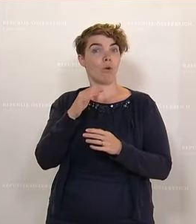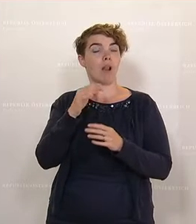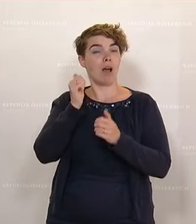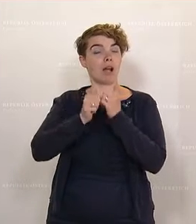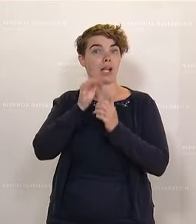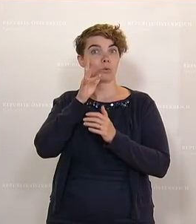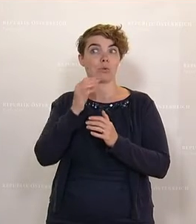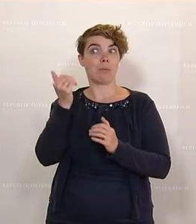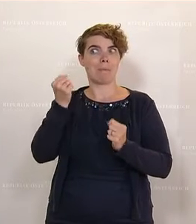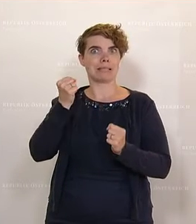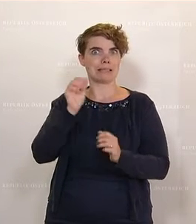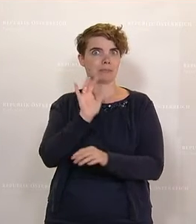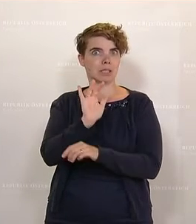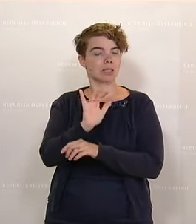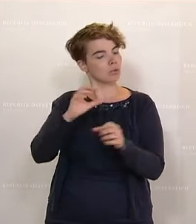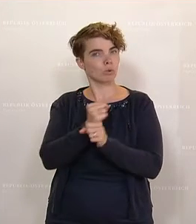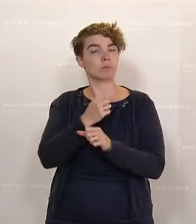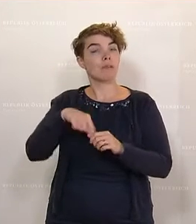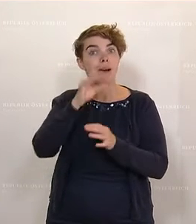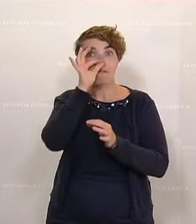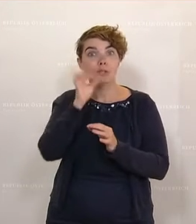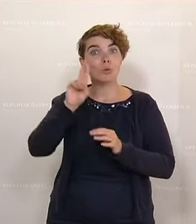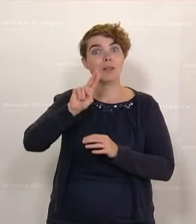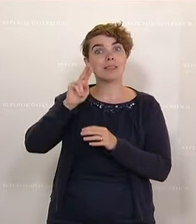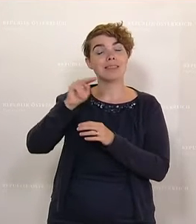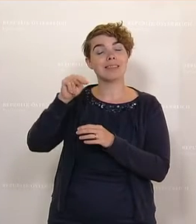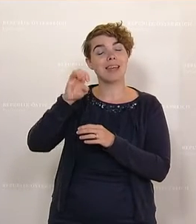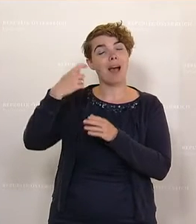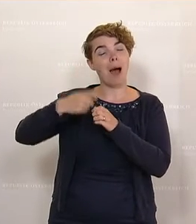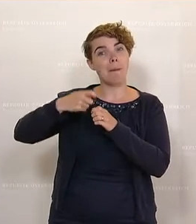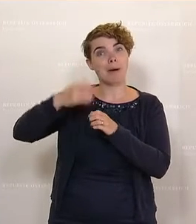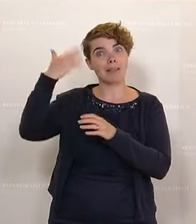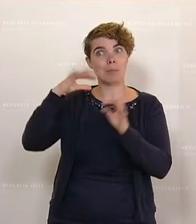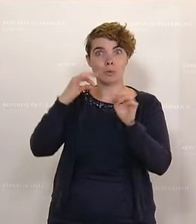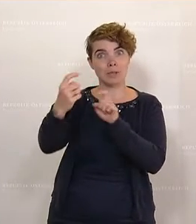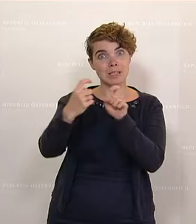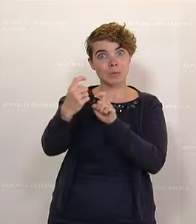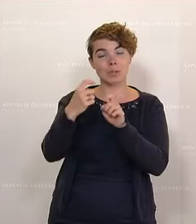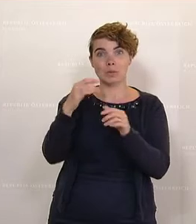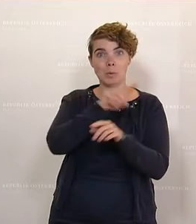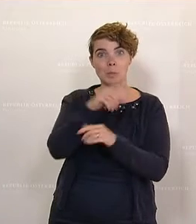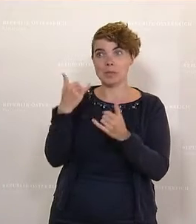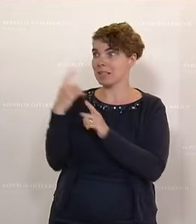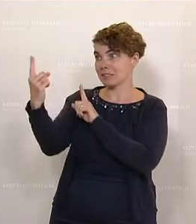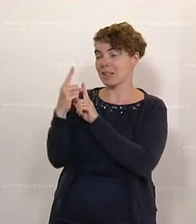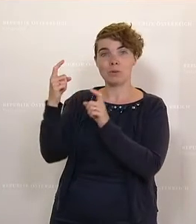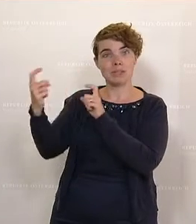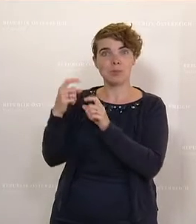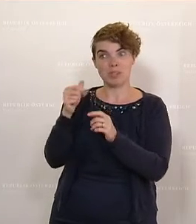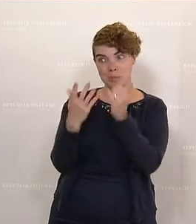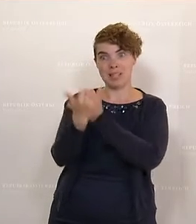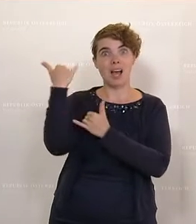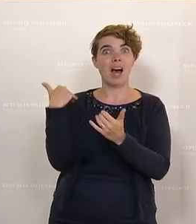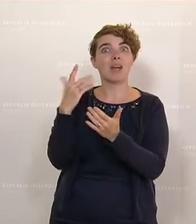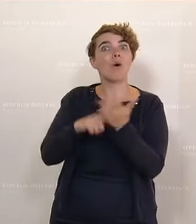haben versucht, das auch mit Innenminister Nehammer letztlich zu diskutieren, wer noch im Innenminister war, erfolglos, bei Ihnen bisher auch. Das heißt, in den letzten Jahren haben Kinder schon unter